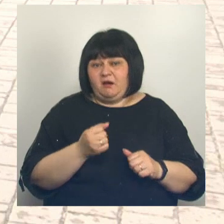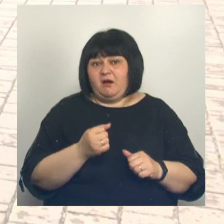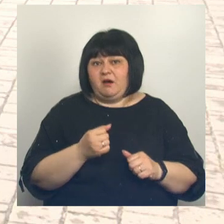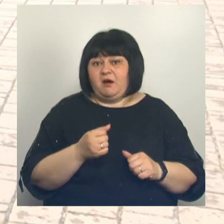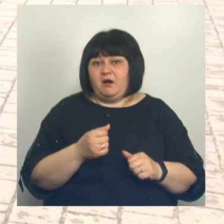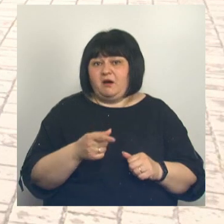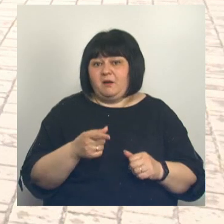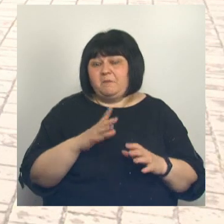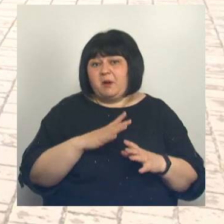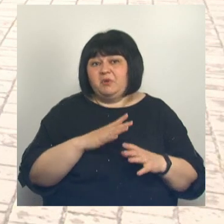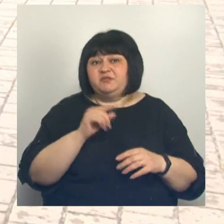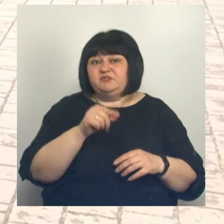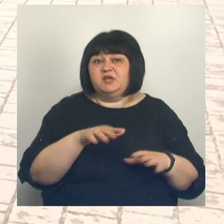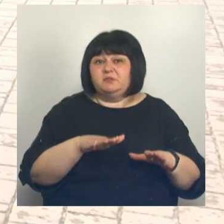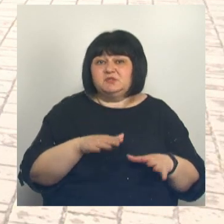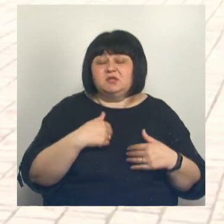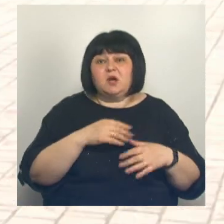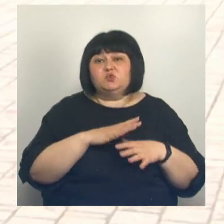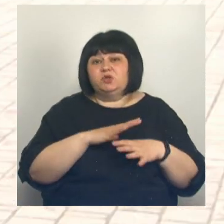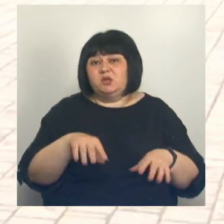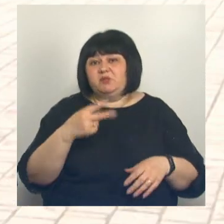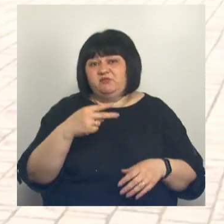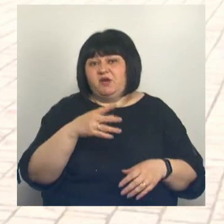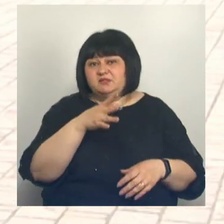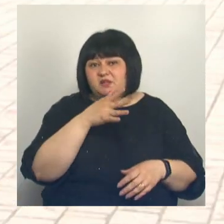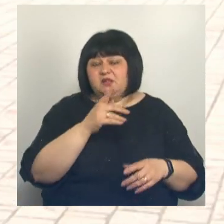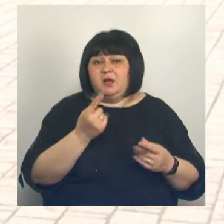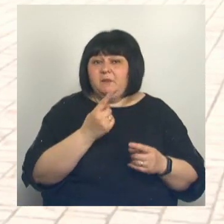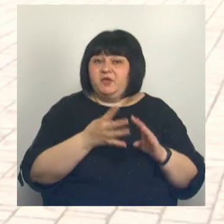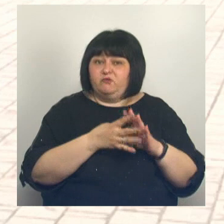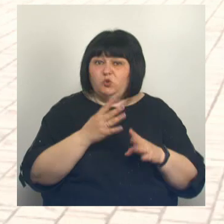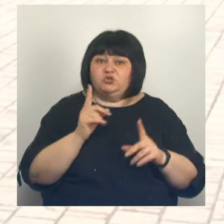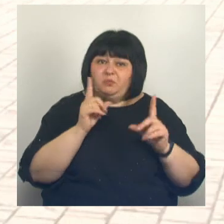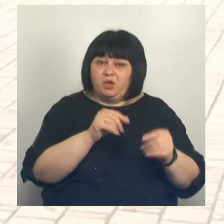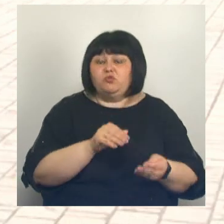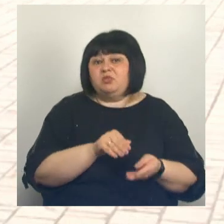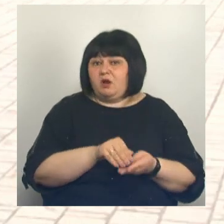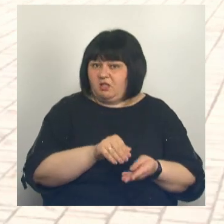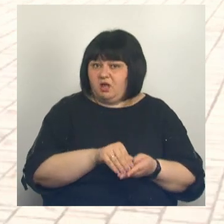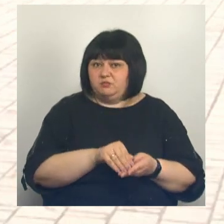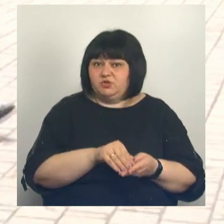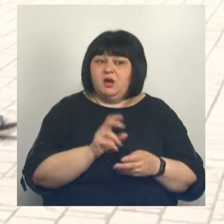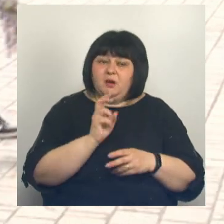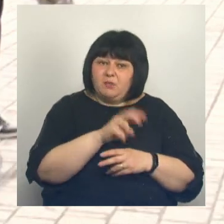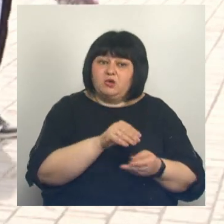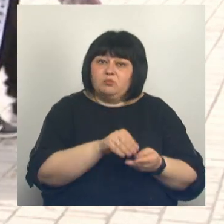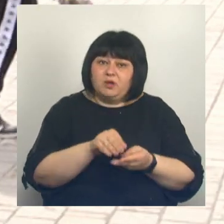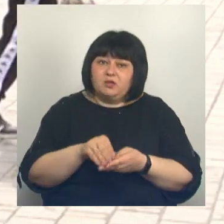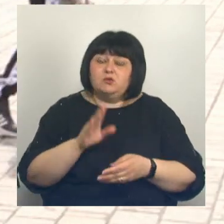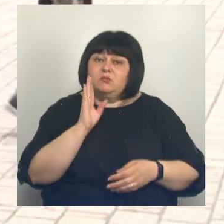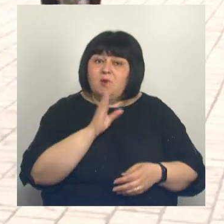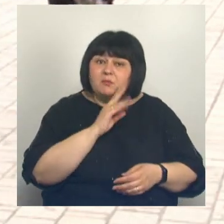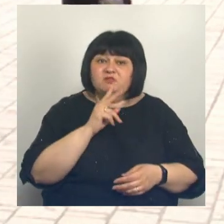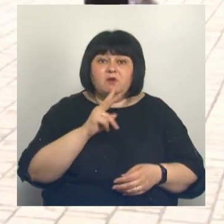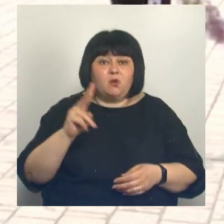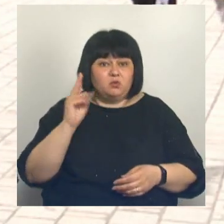побыть в тех местах, в которых я уже не был 20 лет, в первую очередь поеду, наверное, все-таки на кладбище. Проведу Морилу мамы, два года